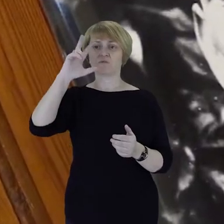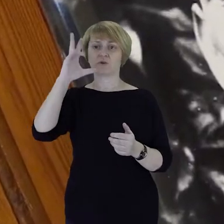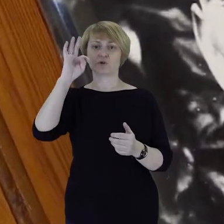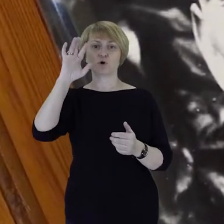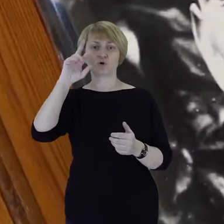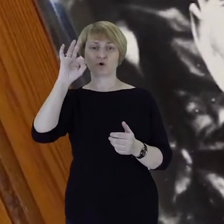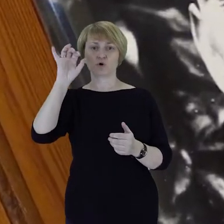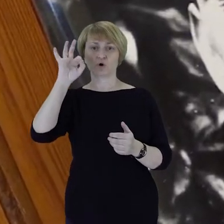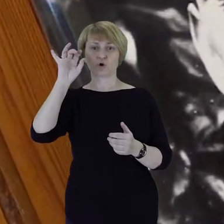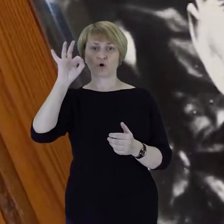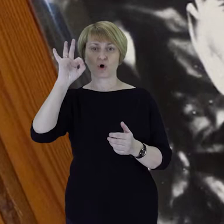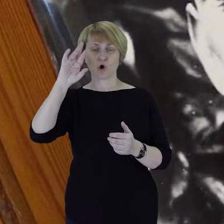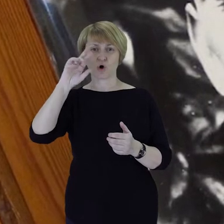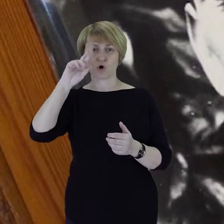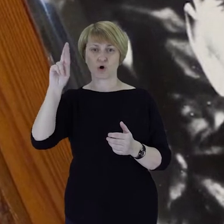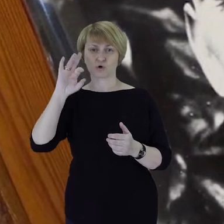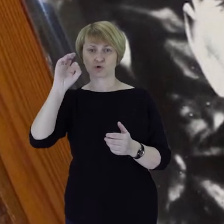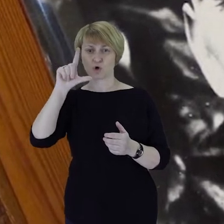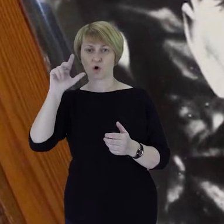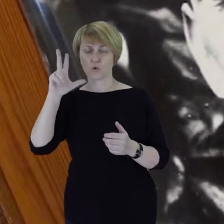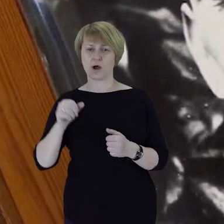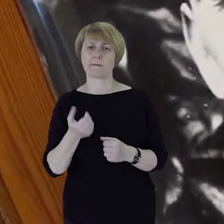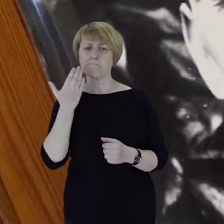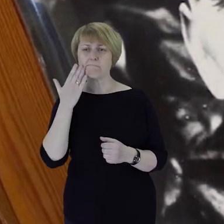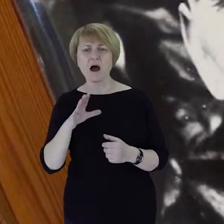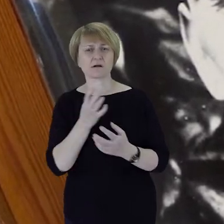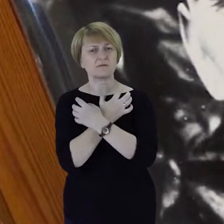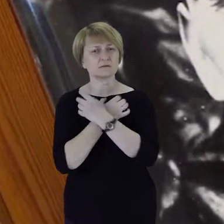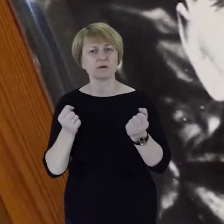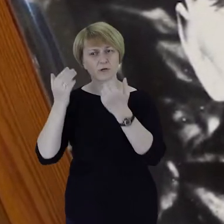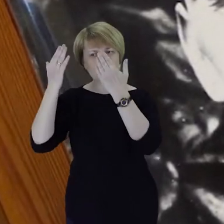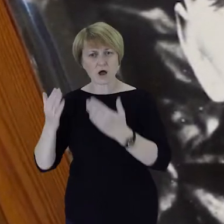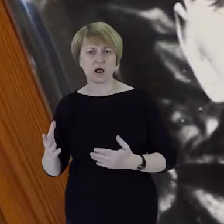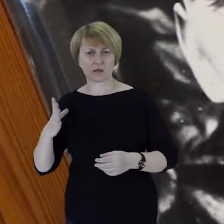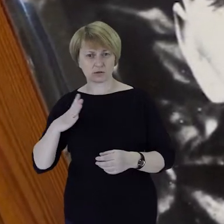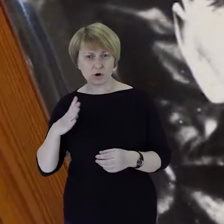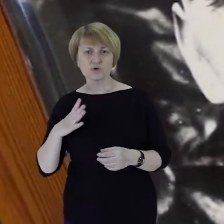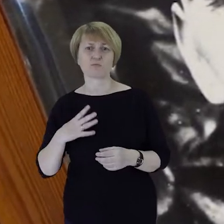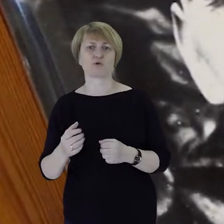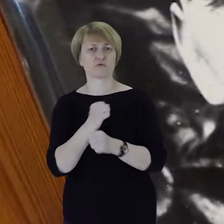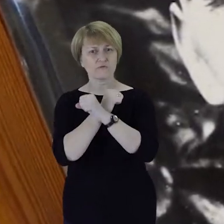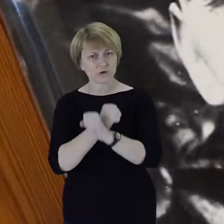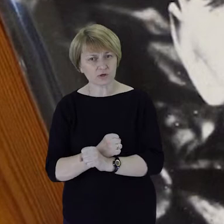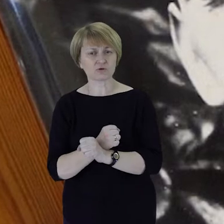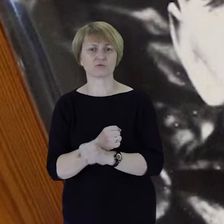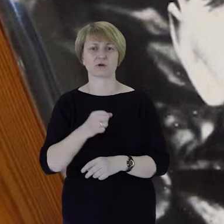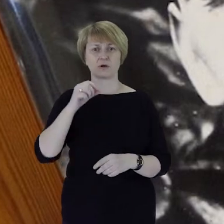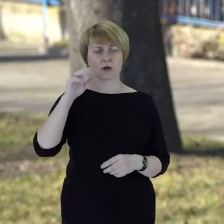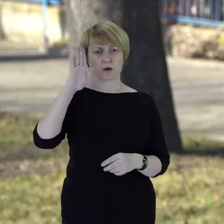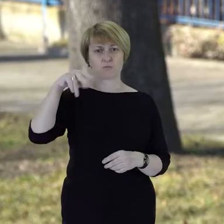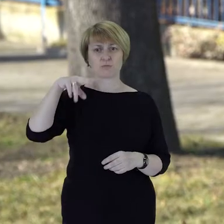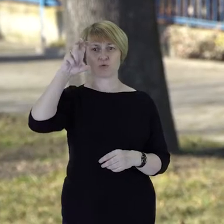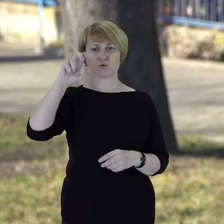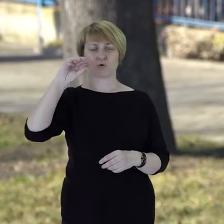Gorzołka to jest też kolejna tragiczna postać, która została przez Niemców osadzona w obozie koncentracyjnym w